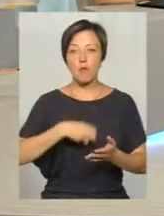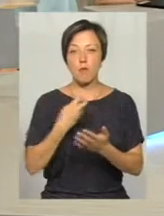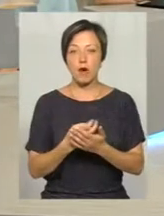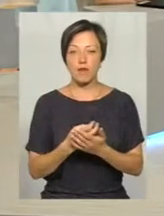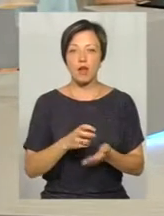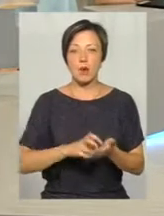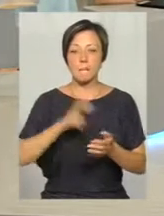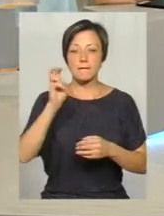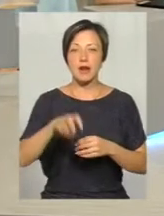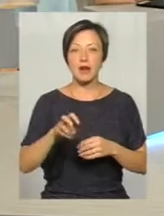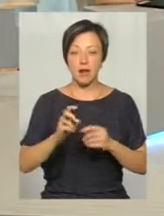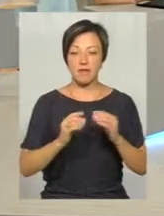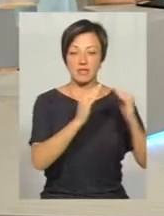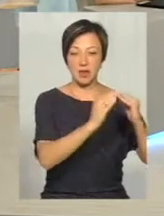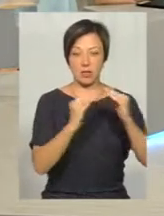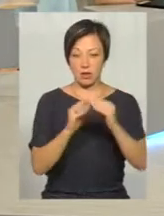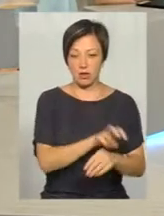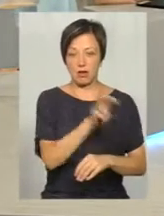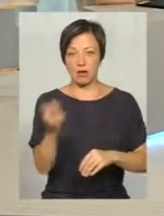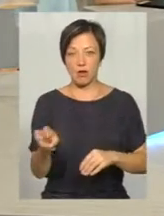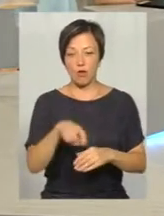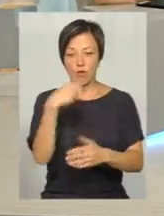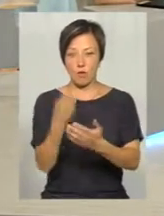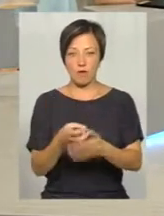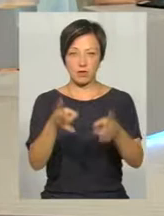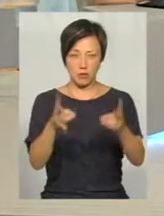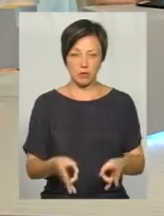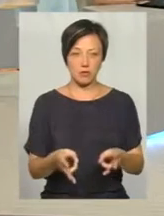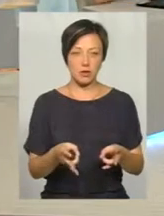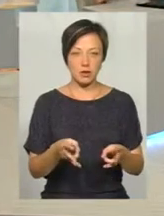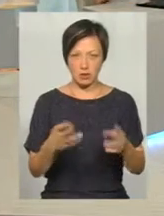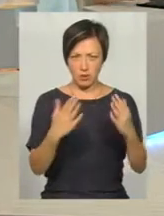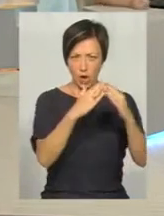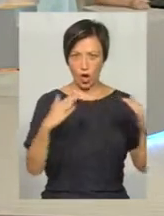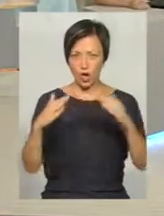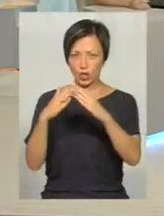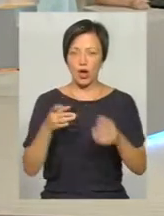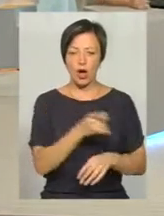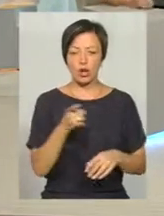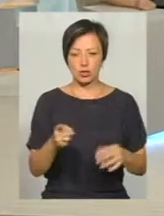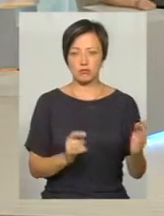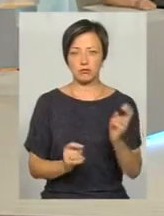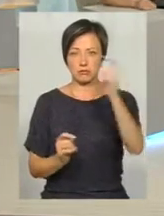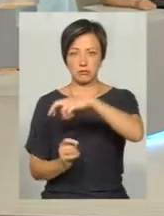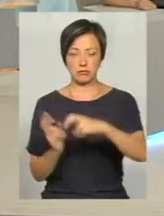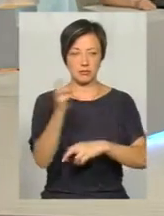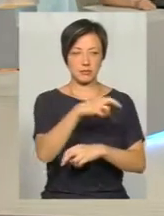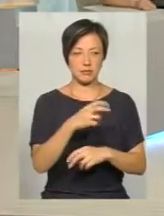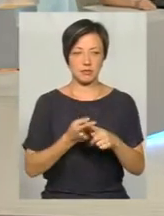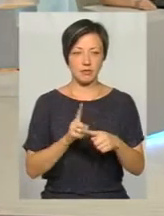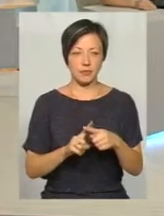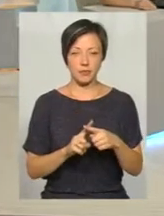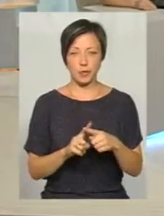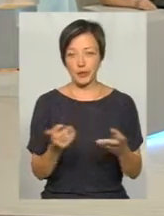Приїгав з даху на дах, впав, має травму. З даху на дах гаражів? Гаражів, так. З одного даху на гараж, а на іншого.